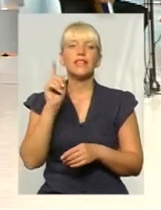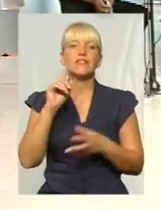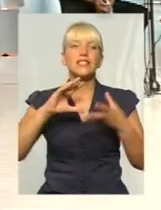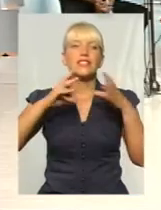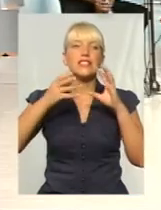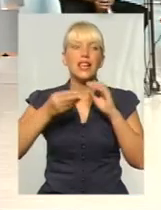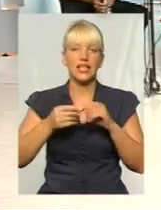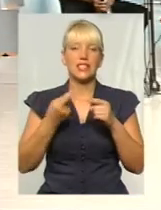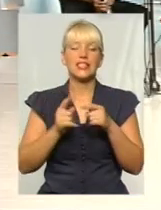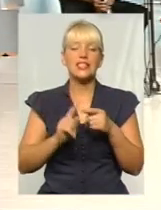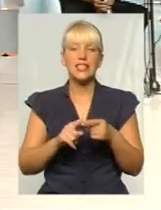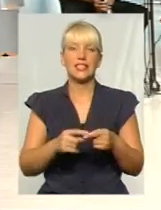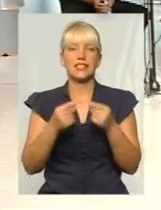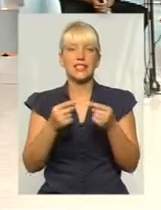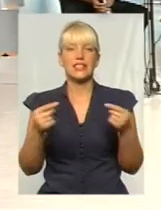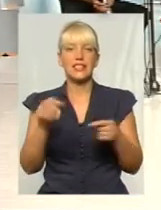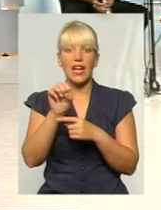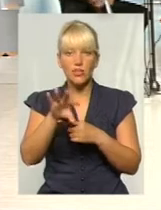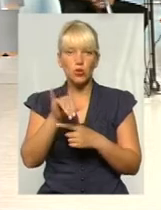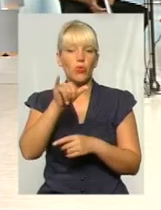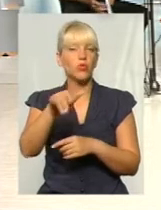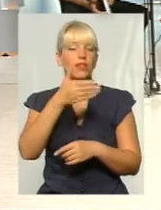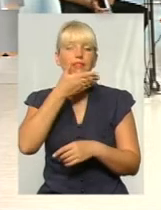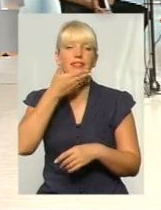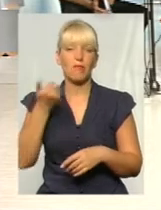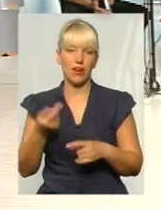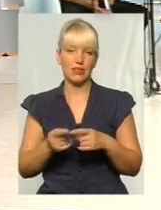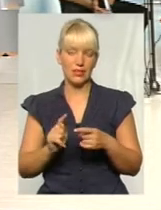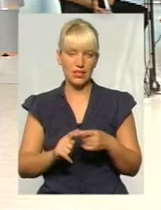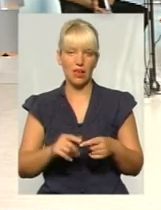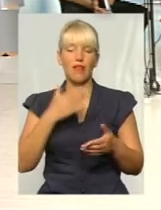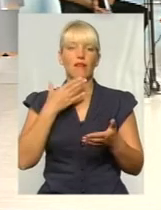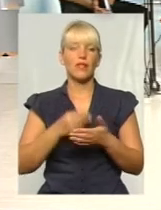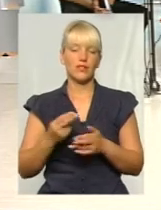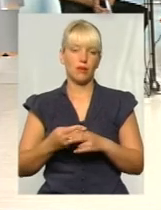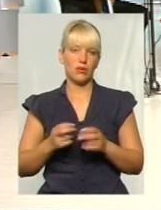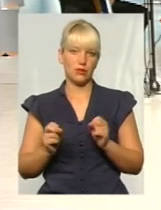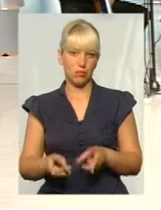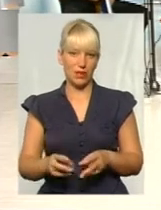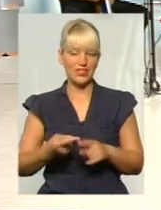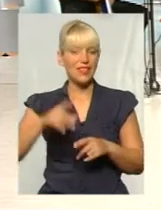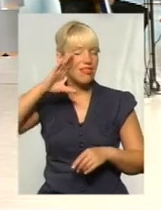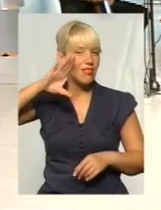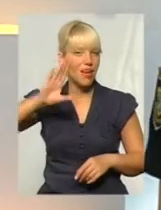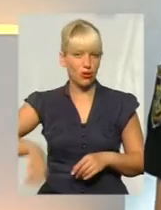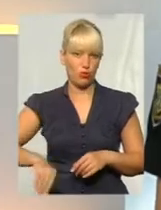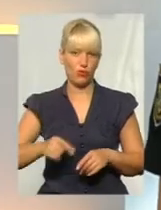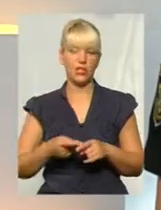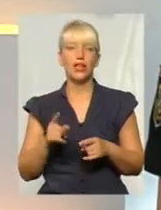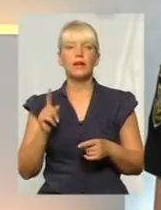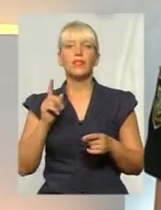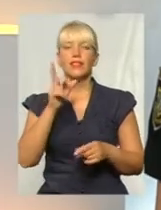Цих засобів в них немає. І це нехтонія власною безпекою. Ні одна людина, яка